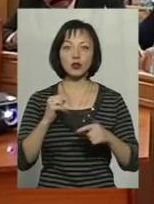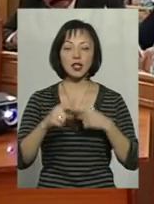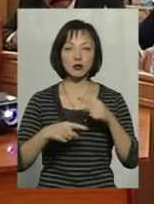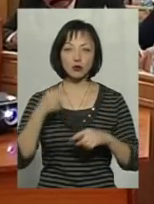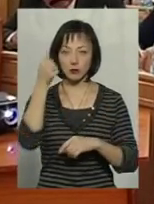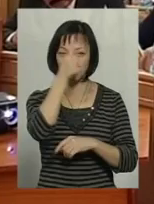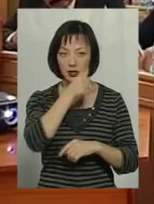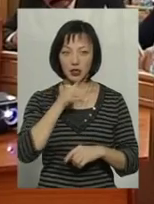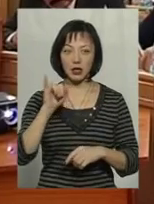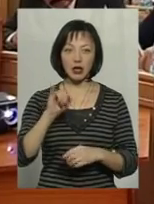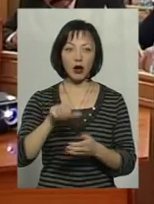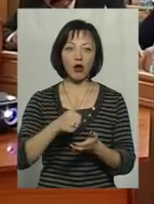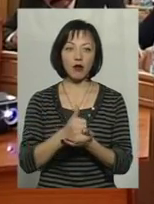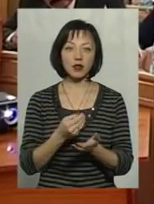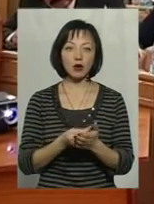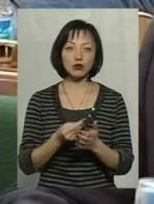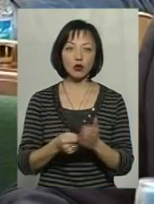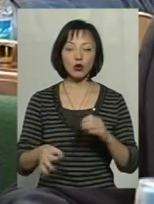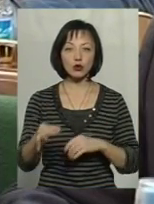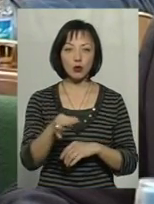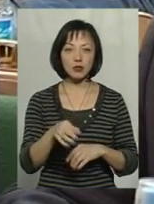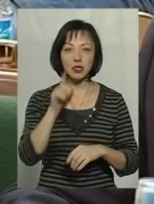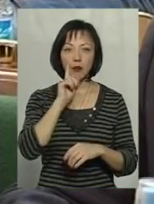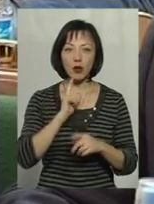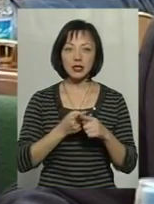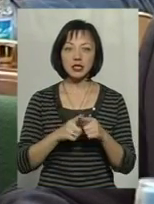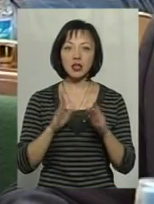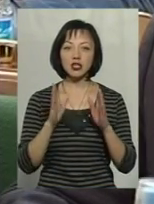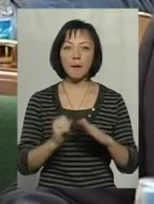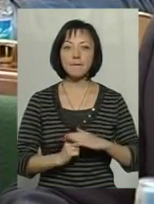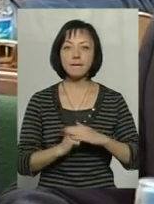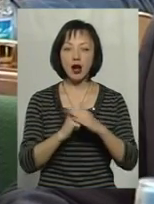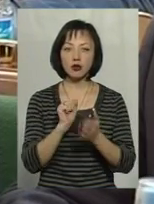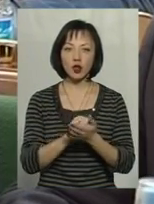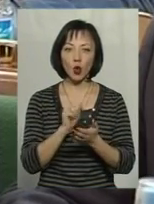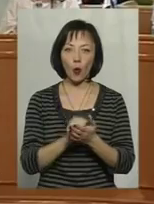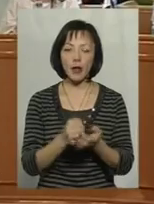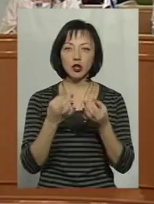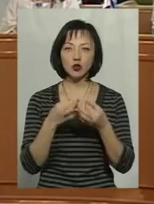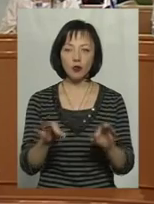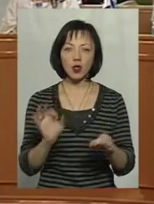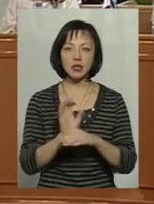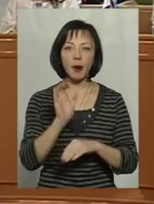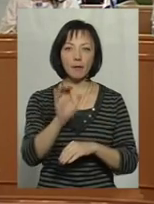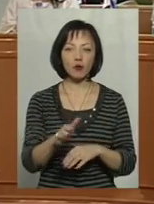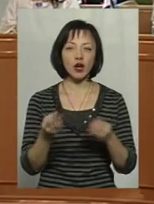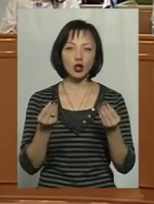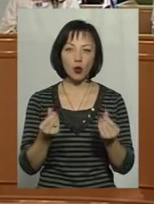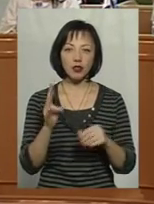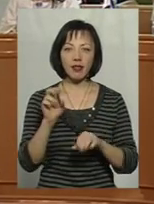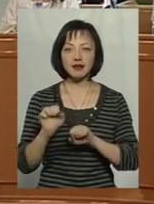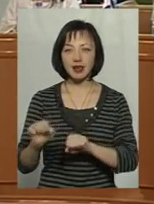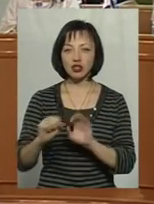рік та головний кошторис краю. Поки що це лише базовий документ, який дозволить спрямувати кошти на